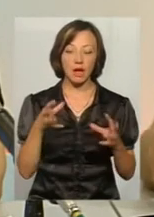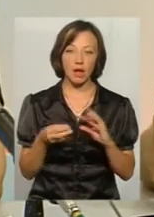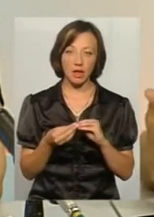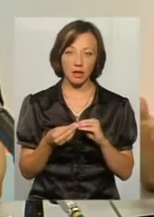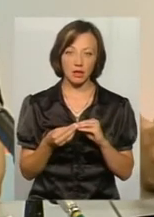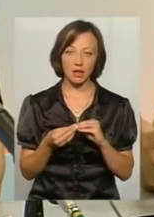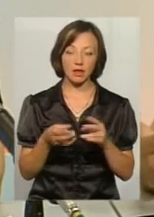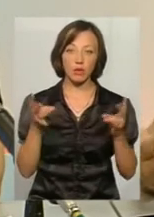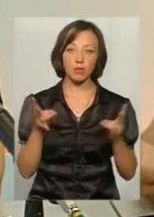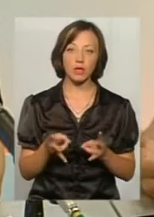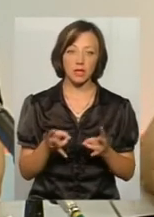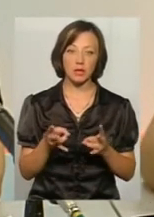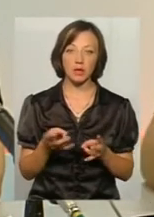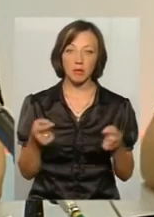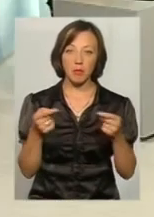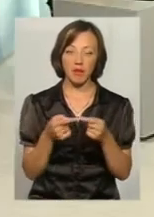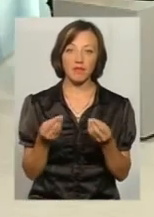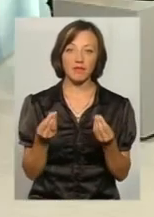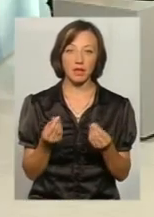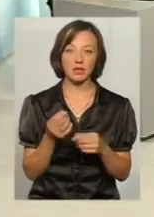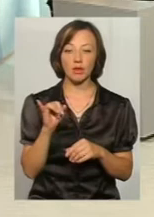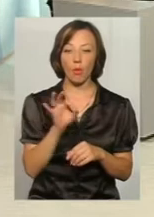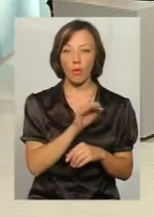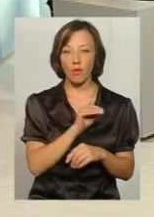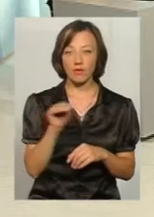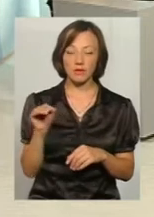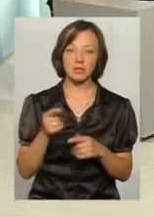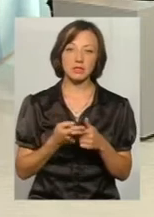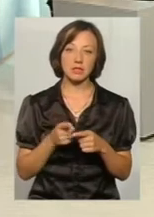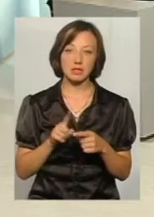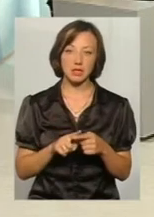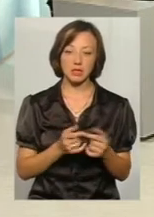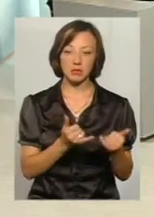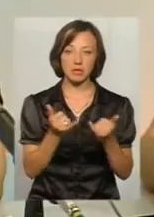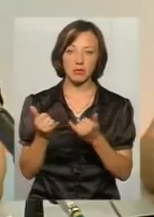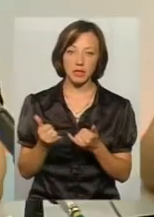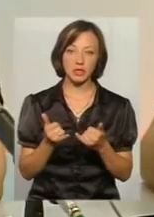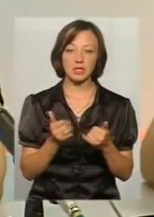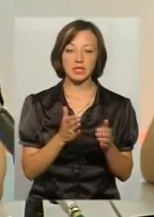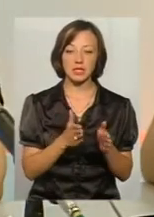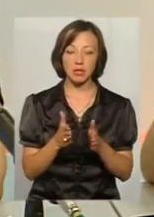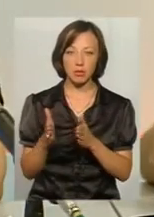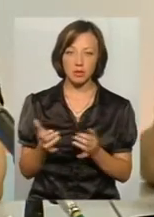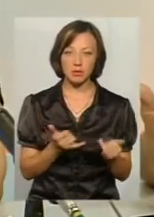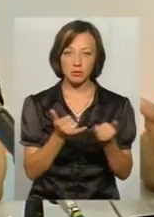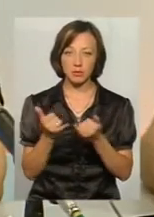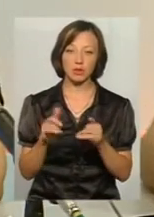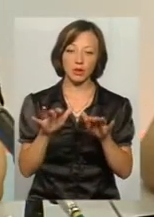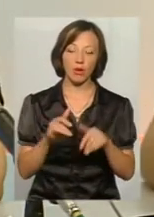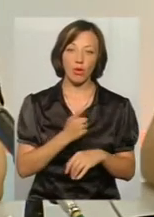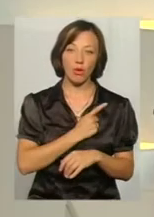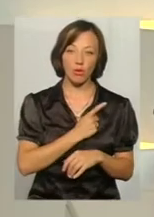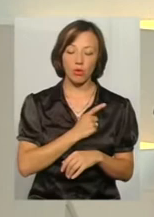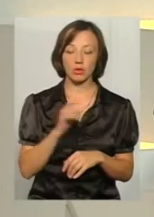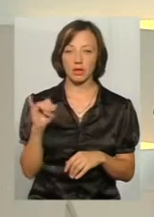необхідні пенні фінанси. Тобто це і офіс, це забезпечення, системне забезпечення, це і охорона.